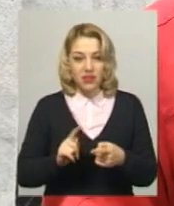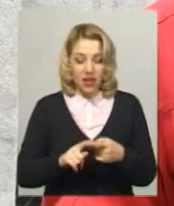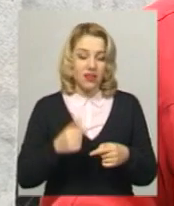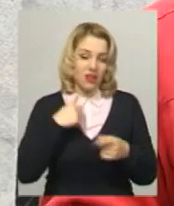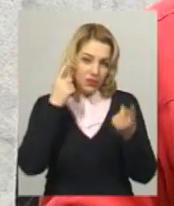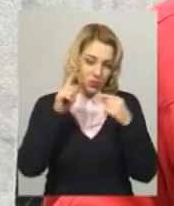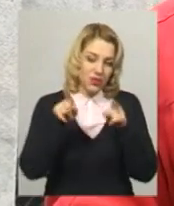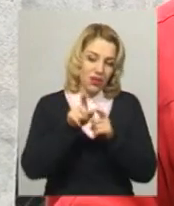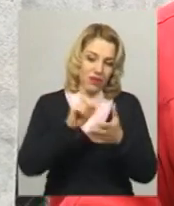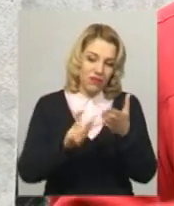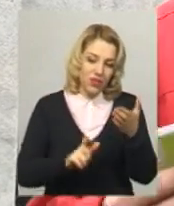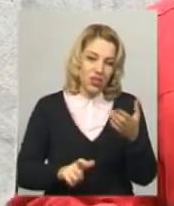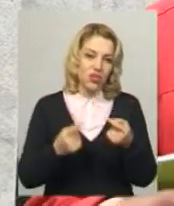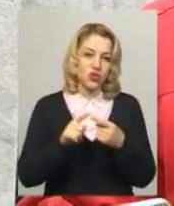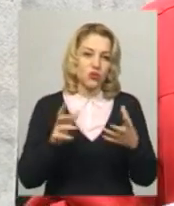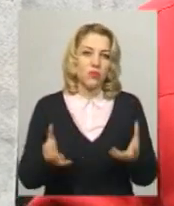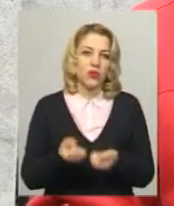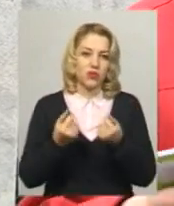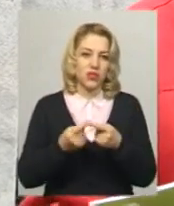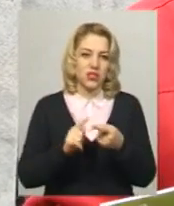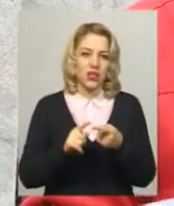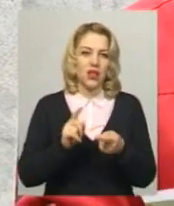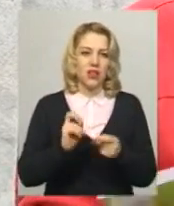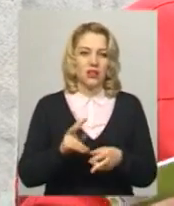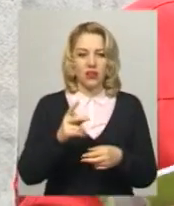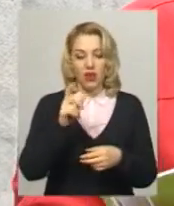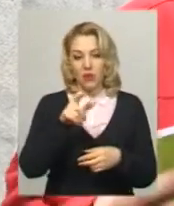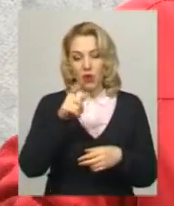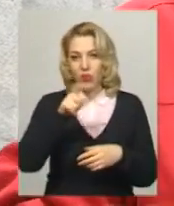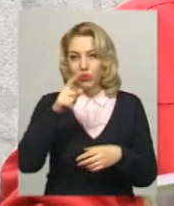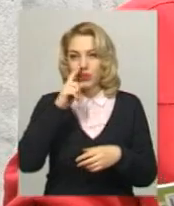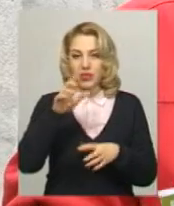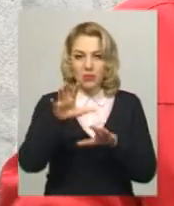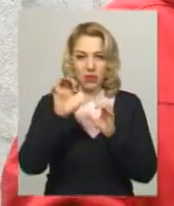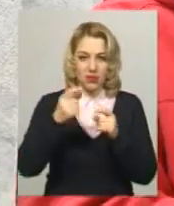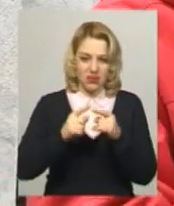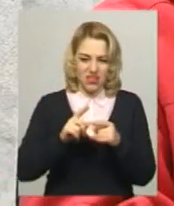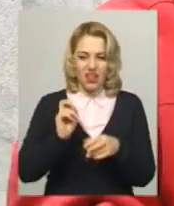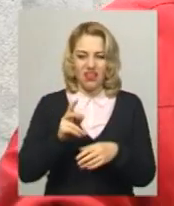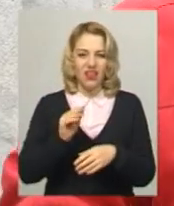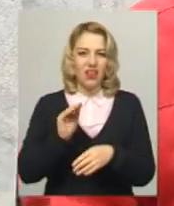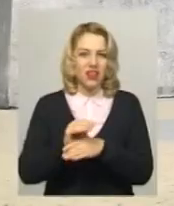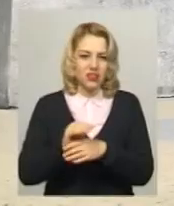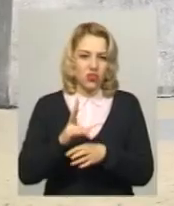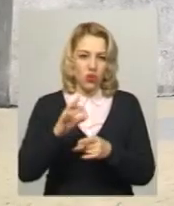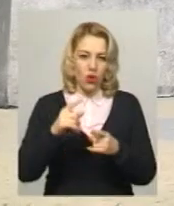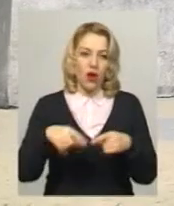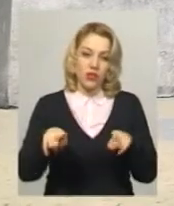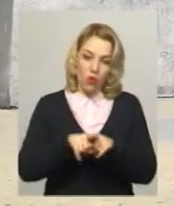до цього пам'ятника, до його порятунку, бо деякі його одразу сприйняли критично, а потім зрозуміли, що такою формою я все-таки хочу його спасти.